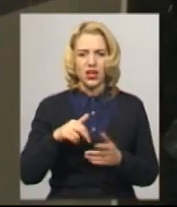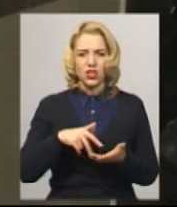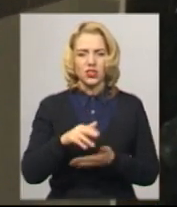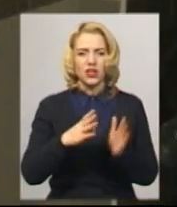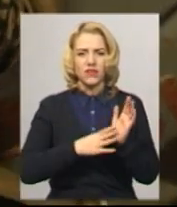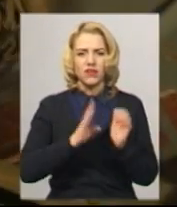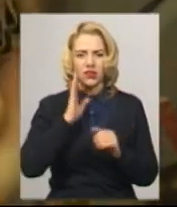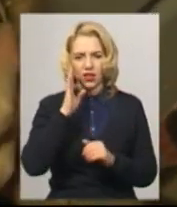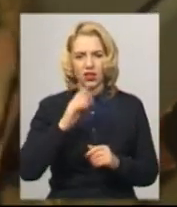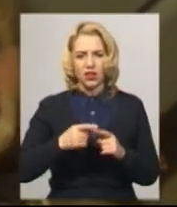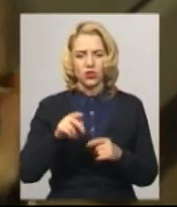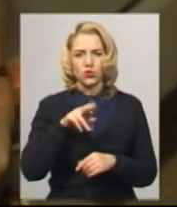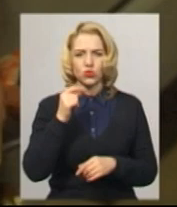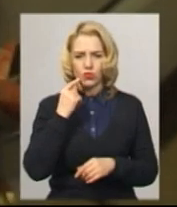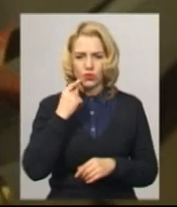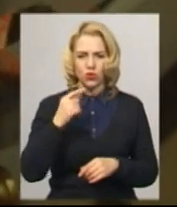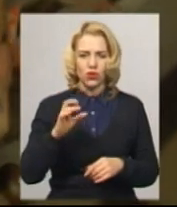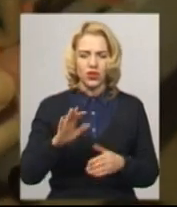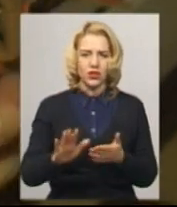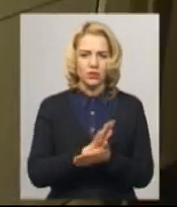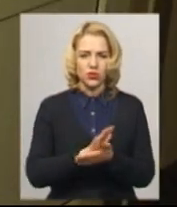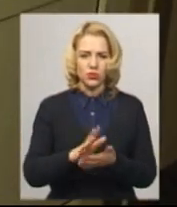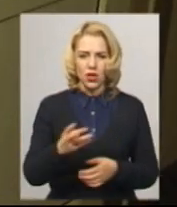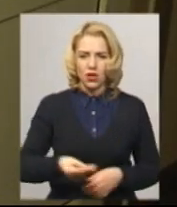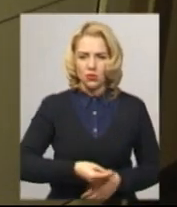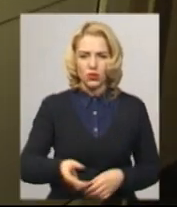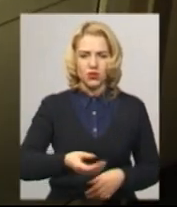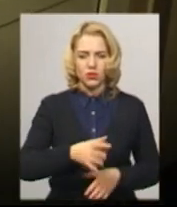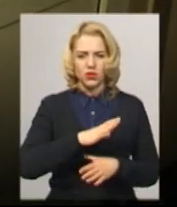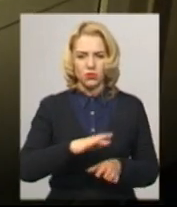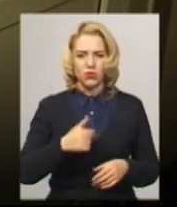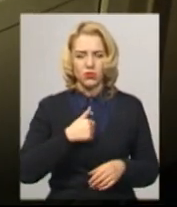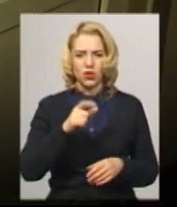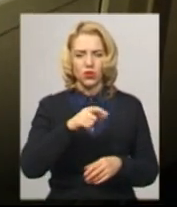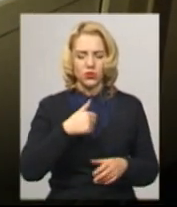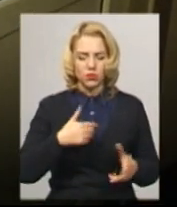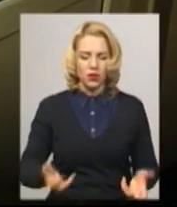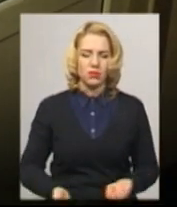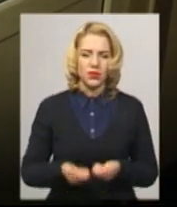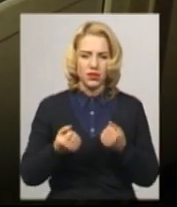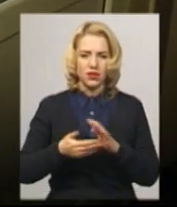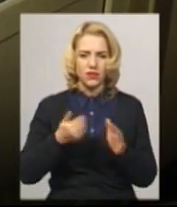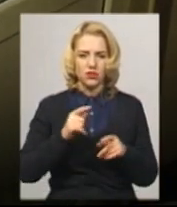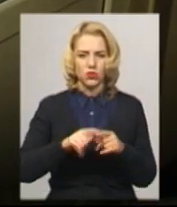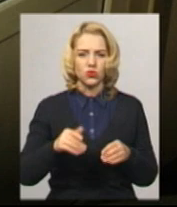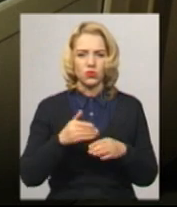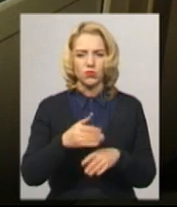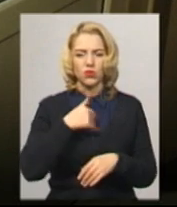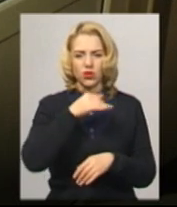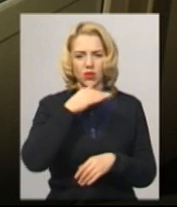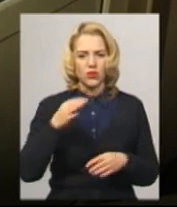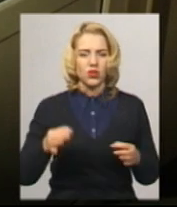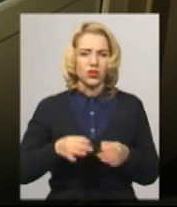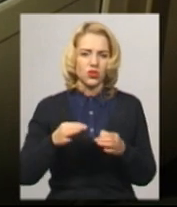лікаря та посковзнулася біля магазину. Каже, дорога не була посипана. В мене там люди підняли, визвали скору самі, я навіть і не могла достати